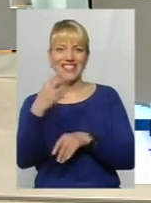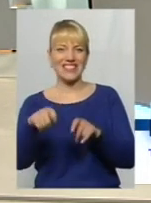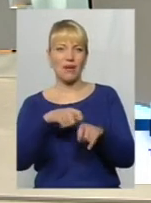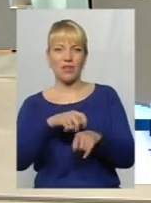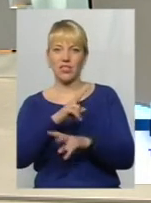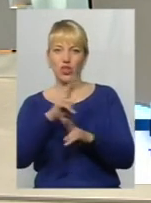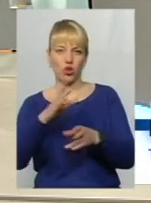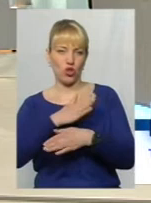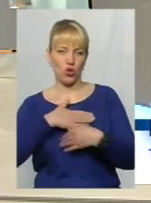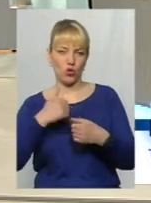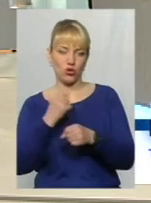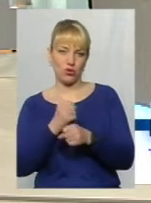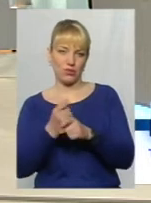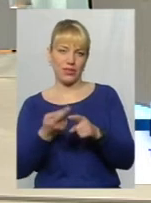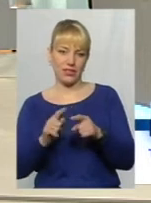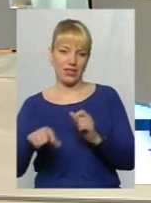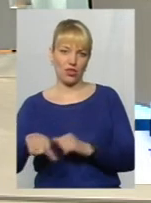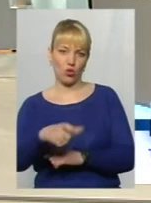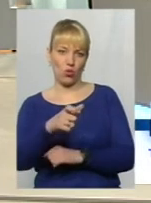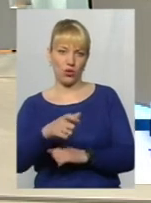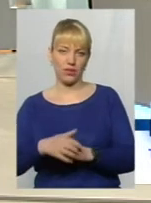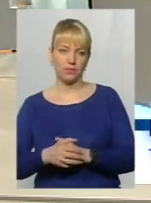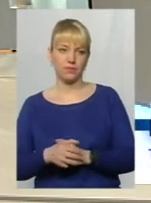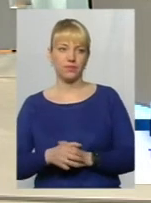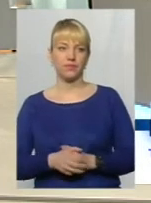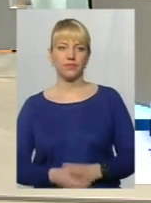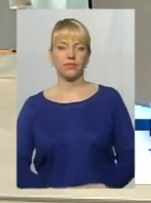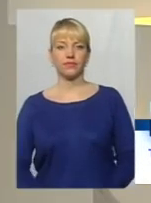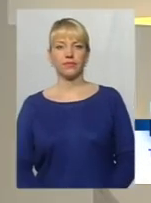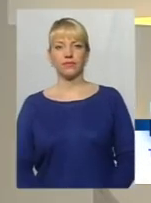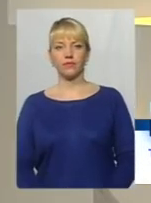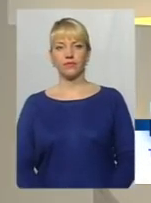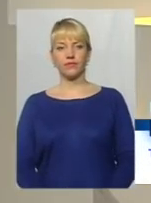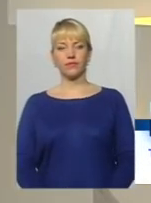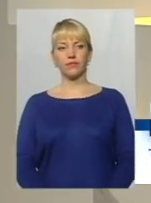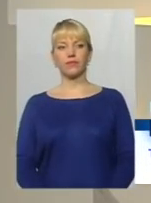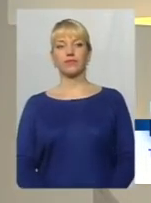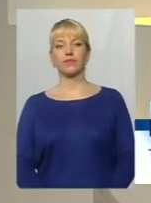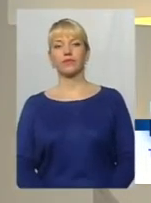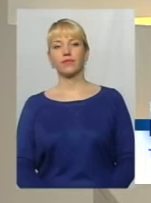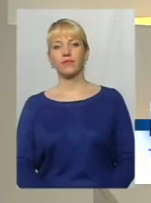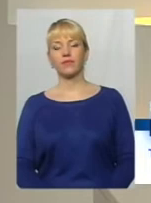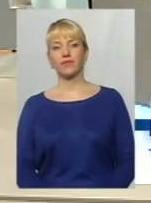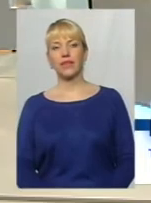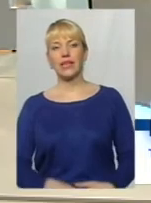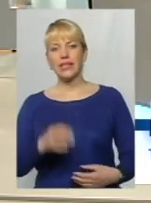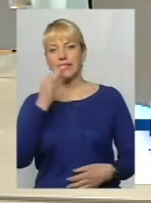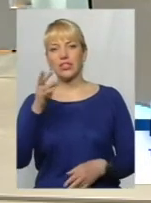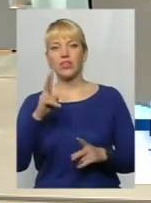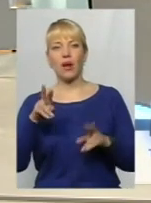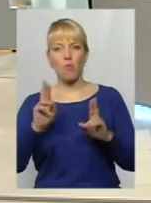хоче пробити цієї дороги. Дякую велике за ваше запитання. Скажіть, як це питання можна вирішити?